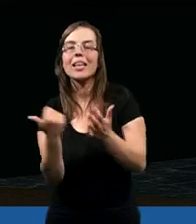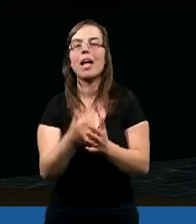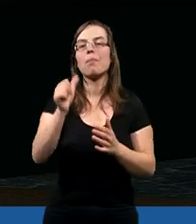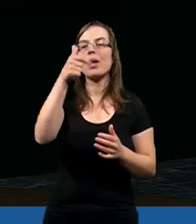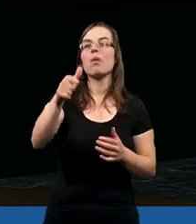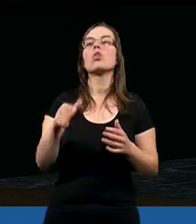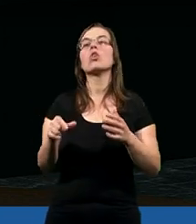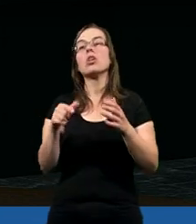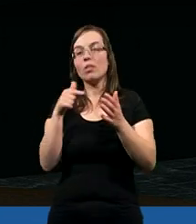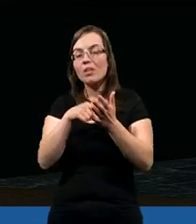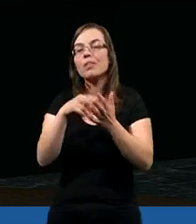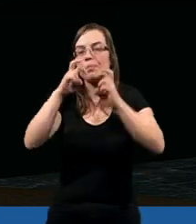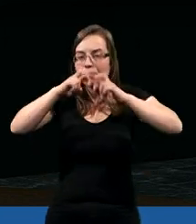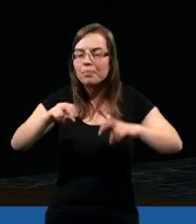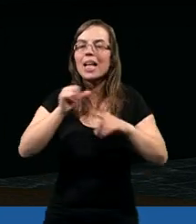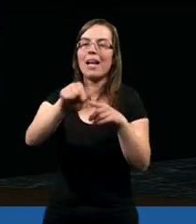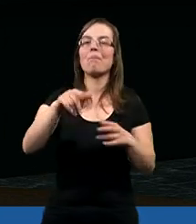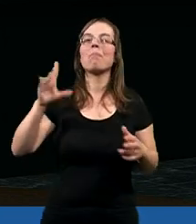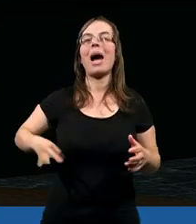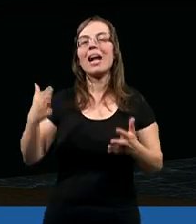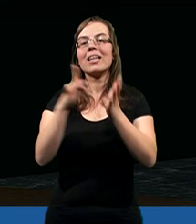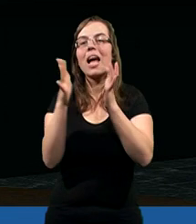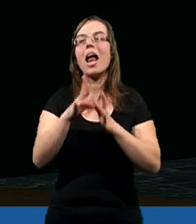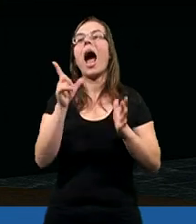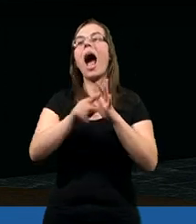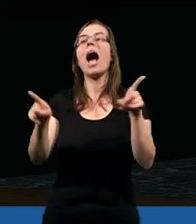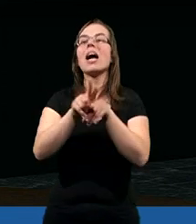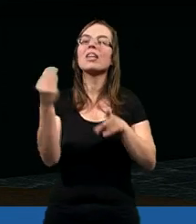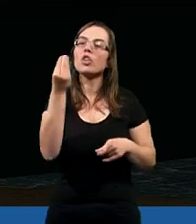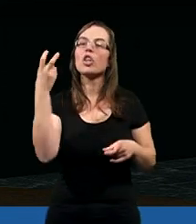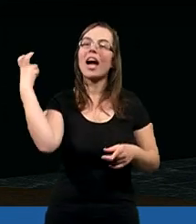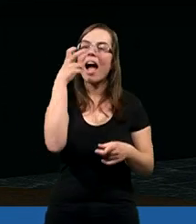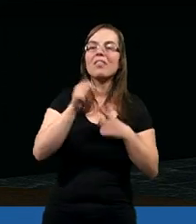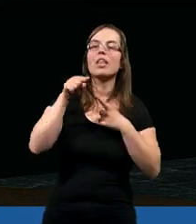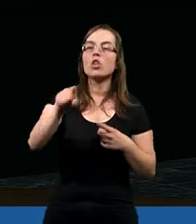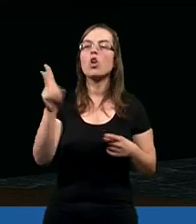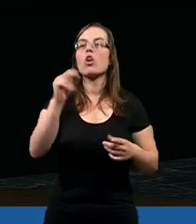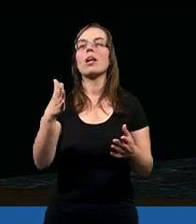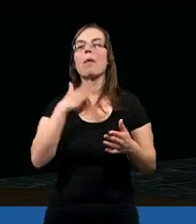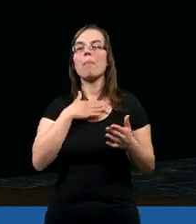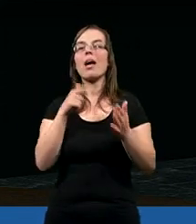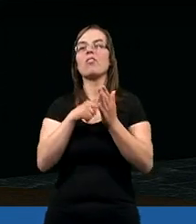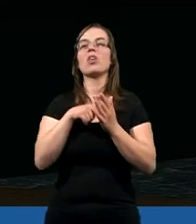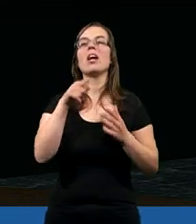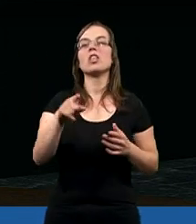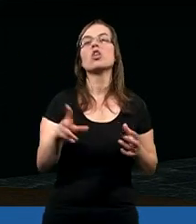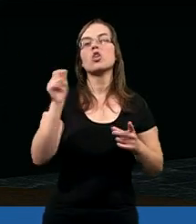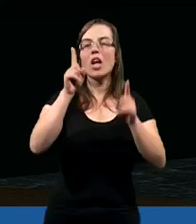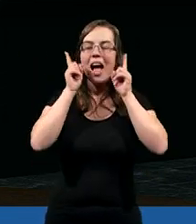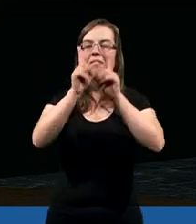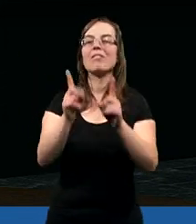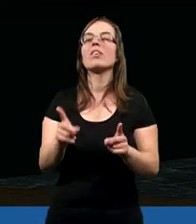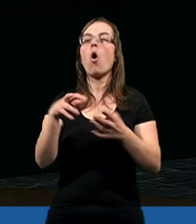Testamentu najpierw, które zostało potwierdzone przez Pana Jezusa, ale jeszcze ciekawsze jest to, że mamy właśnie świadectwa już